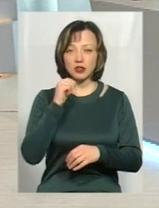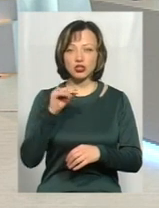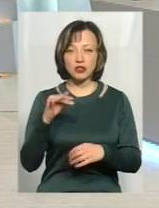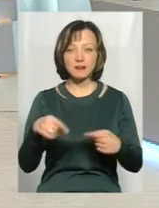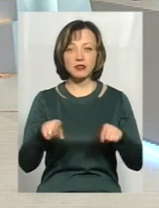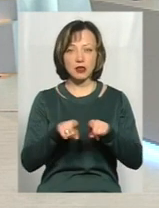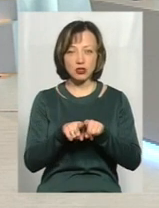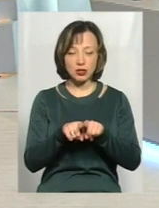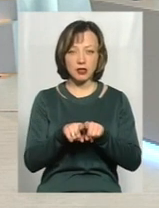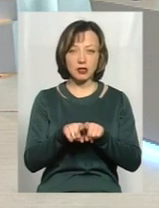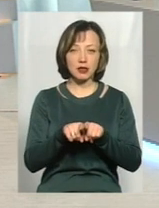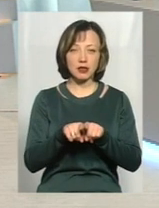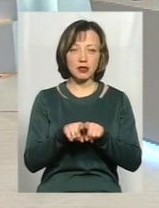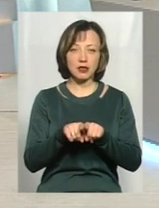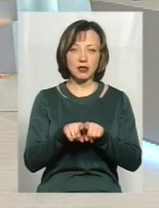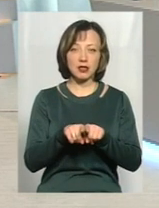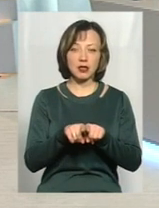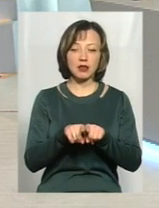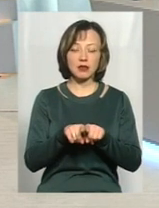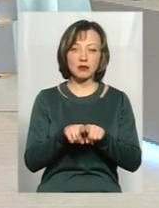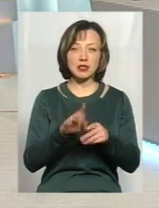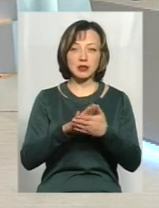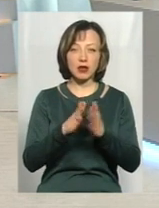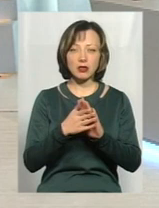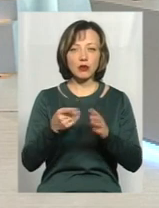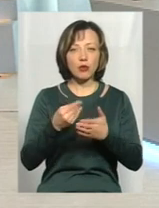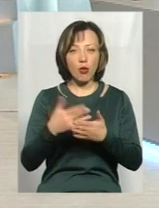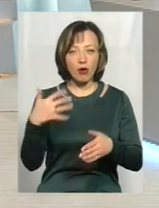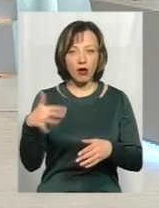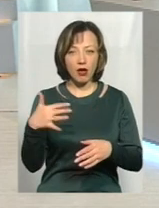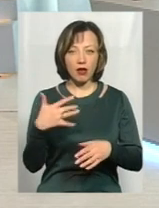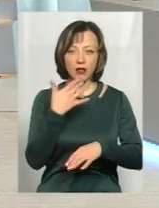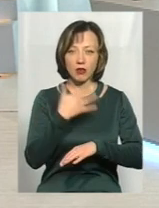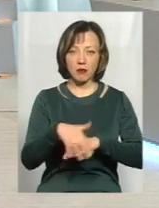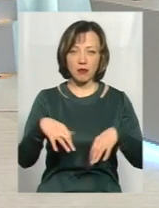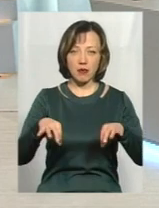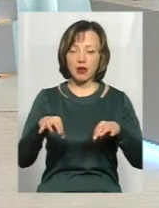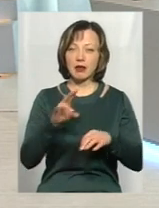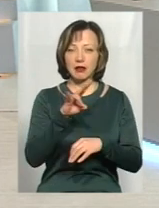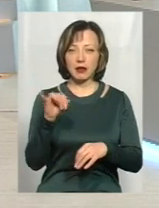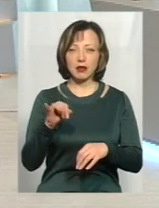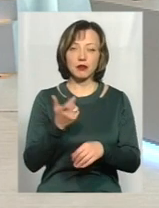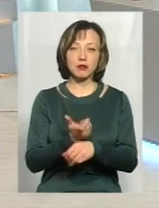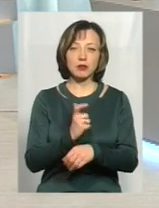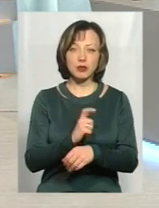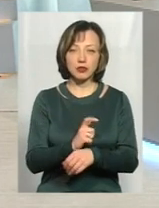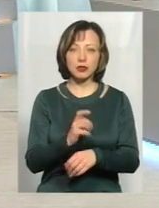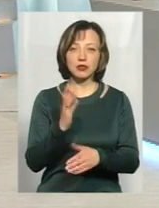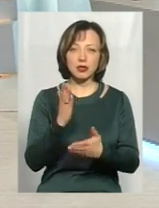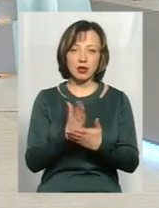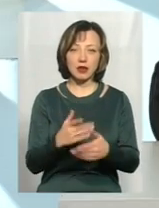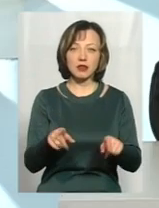чи все ж таки тенденція йде до того, що і дорогі іномарки? Ні, більше ми спостерігаємо